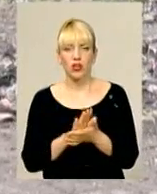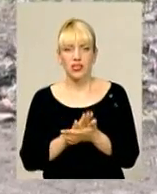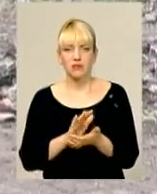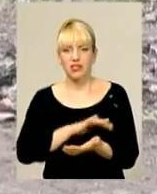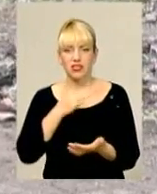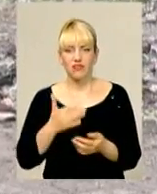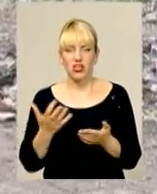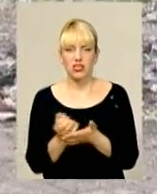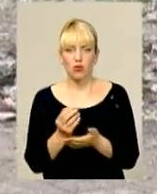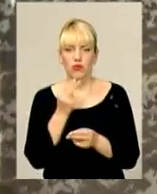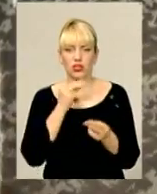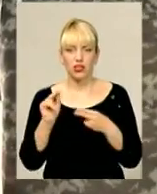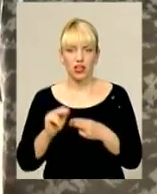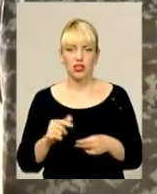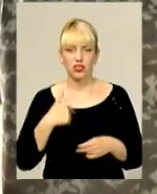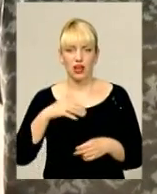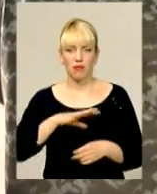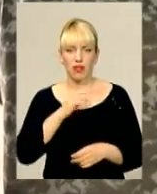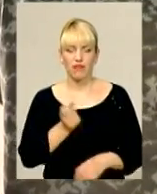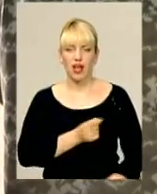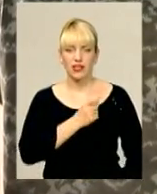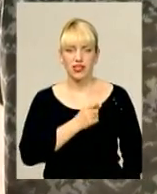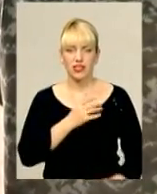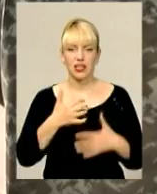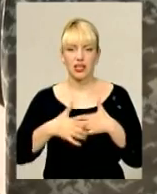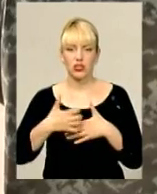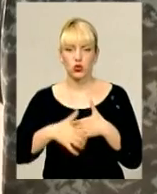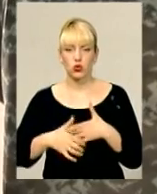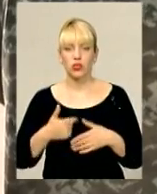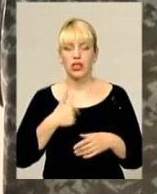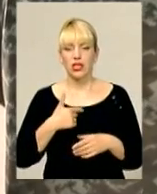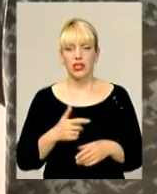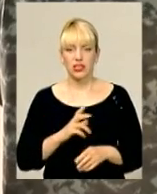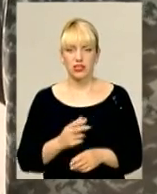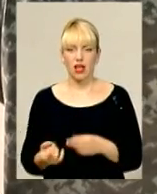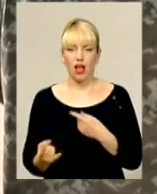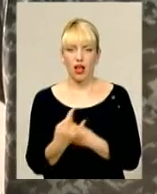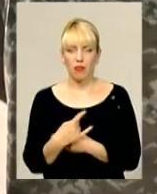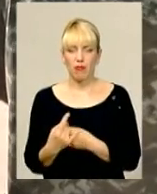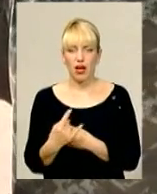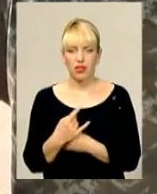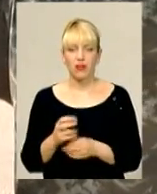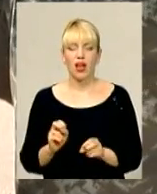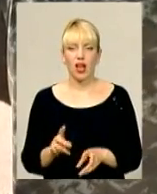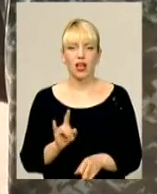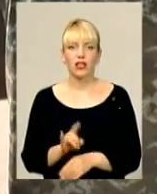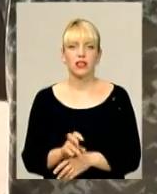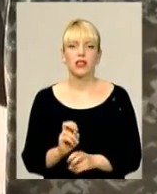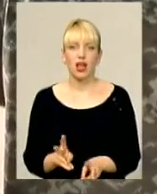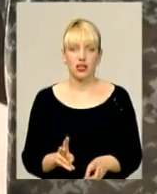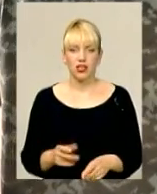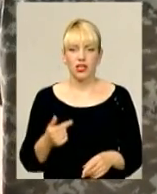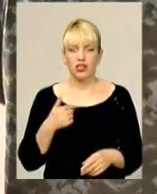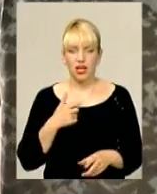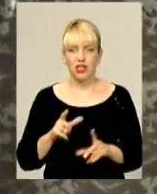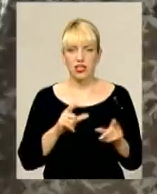виявилися найкращими. Я був в Одесі, в Харисоні. Кидали нас, розумієте. А як кидали? Я